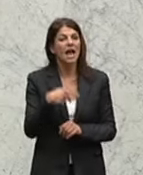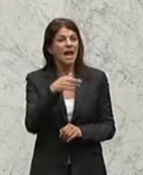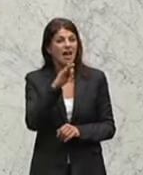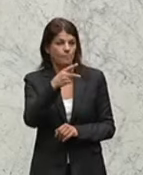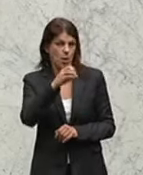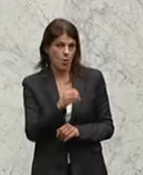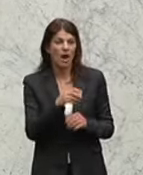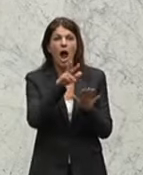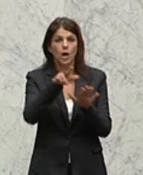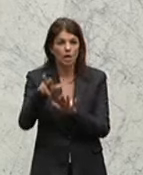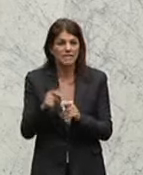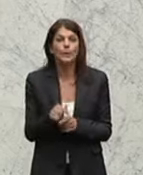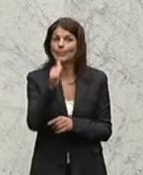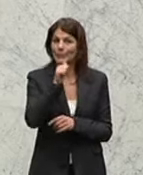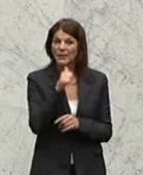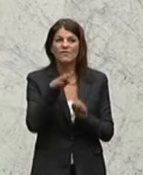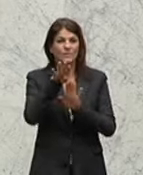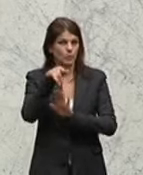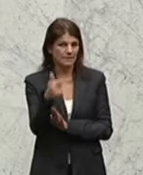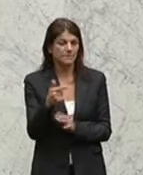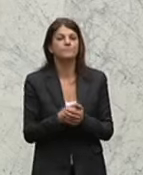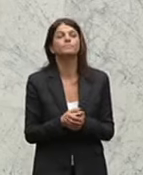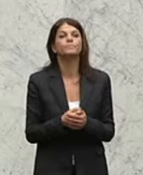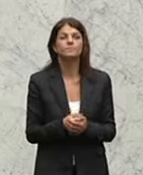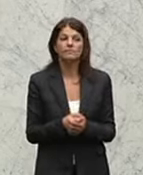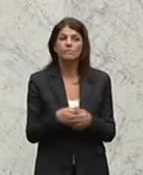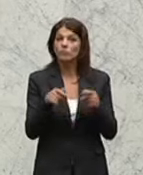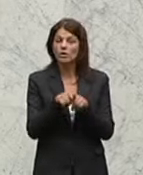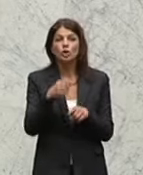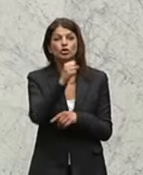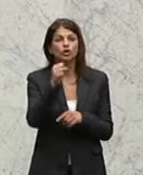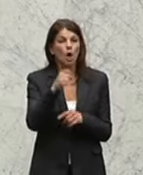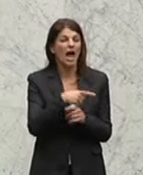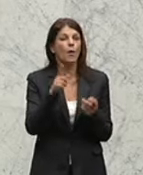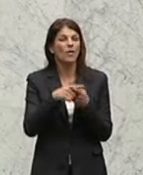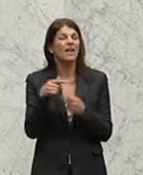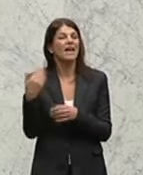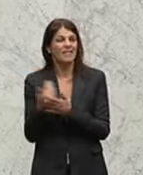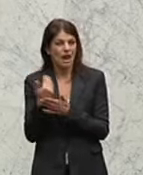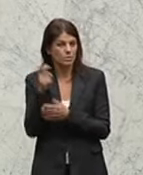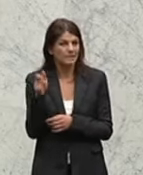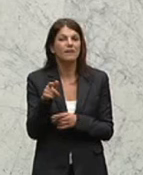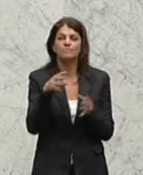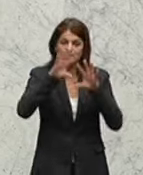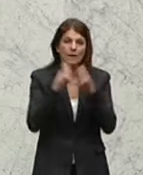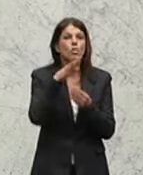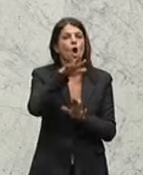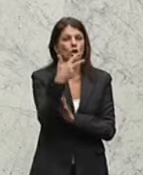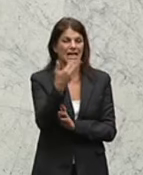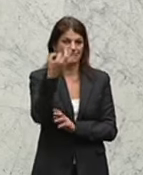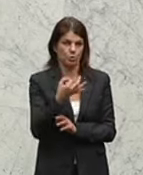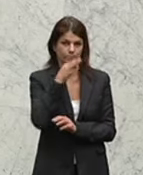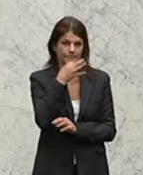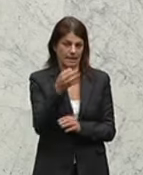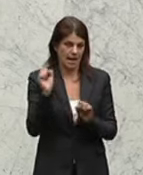Änderung der Geschäftsordnung des Nationalrats. Damit sollen EU-Abgeordnete künftig ein eingeschränktes Rederecht im Nationalrat